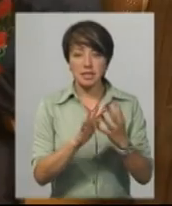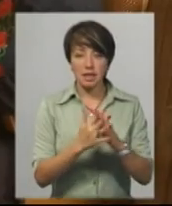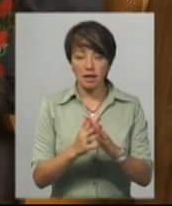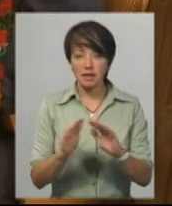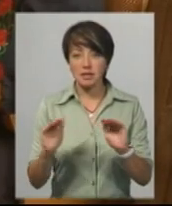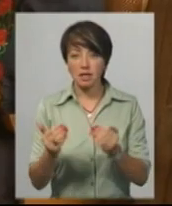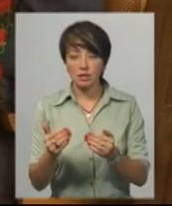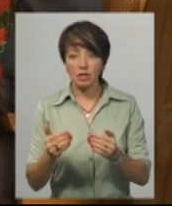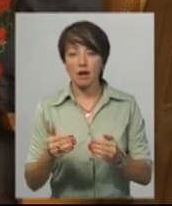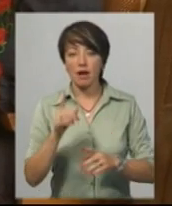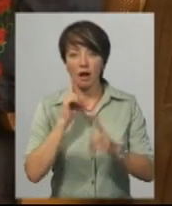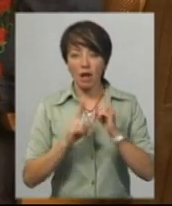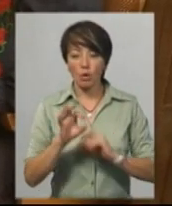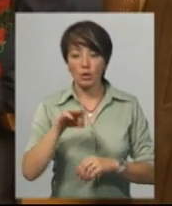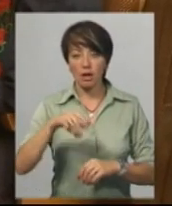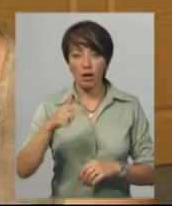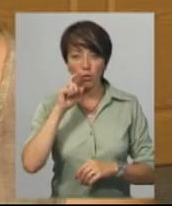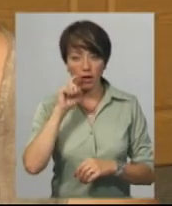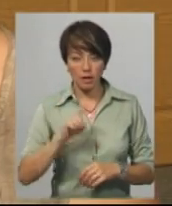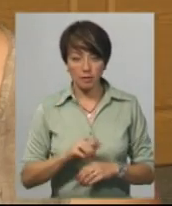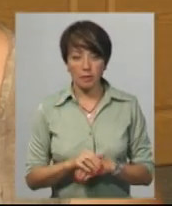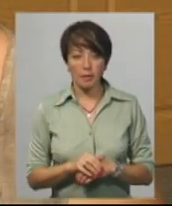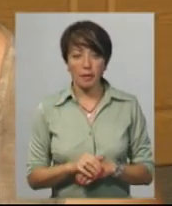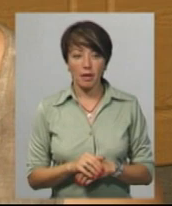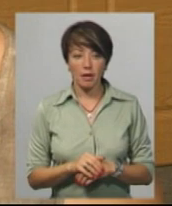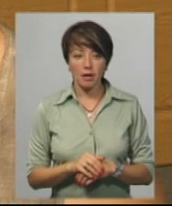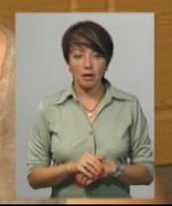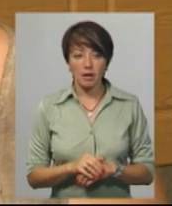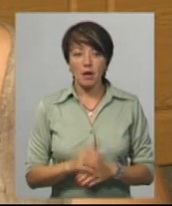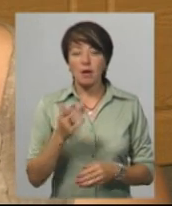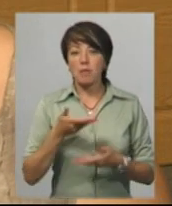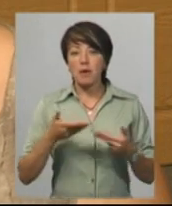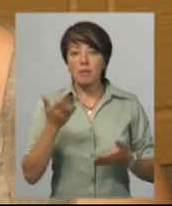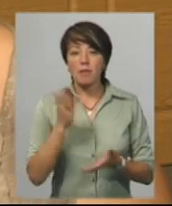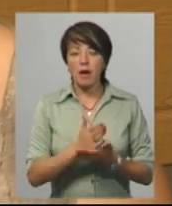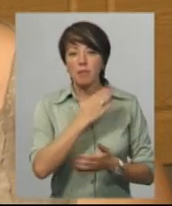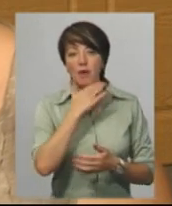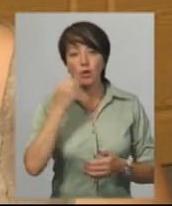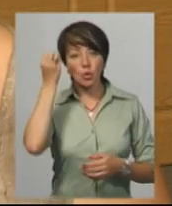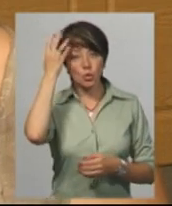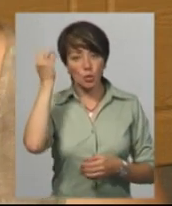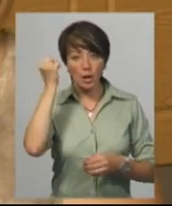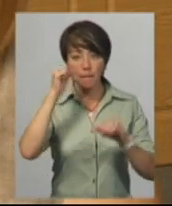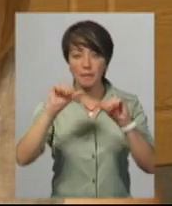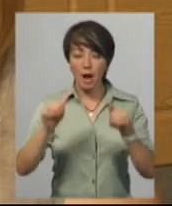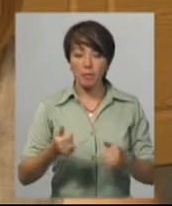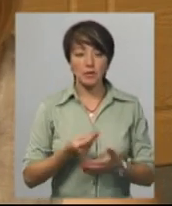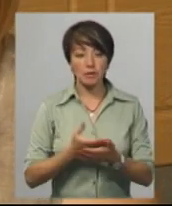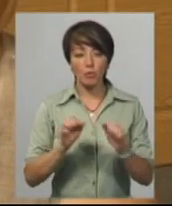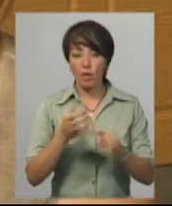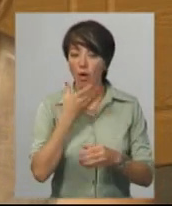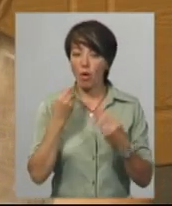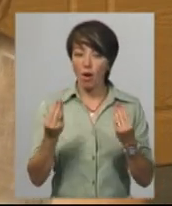град та об'єднаних громад України Наталія Ключник. Ми маємо дуже багато гарних культурних пам'яток, цінностей, які могли би стати